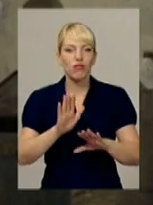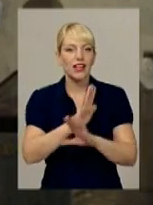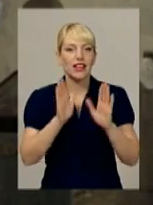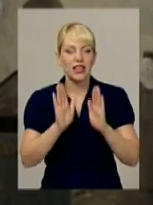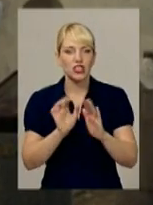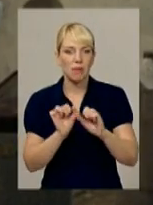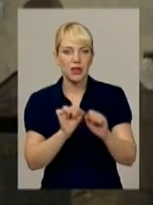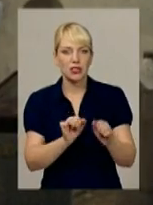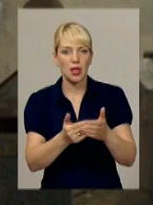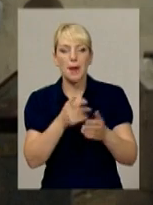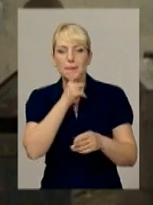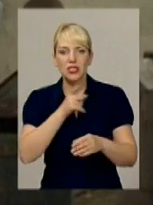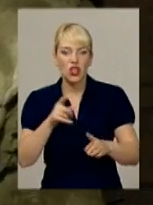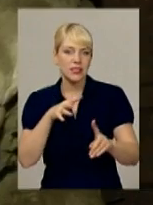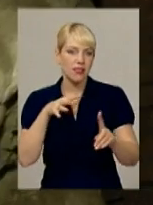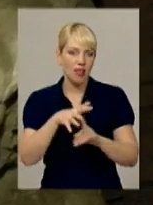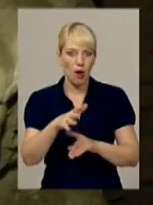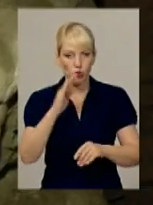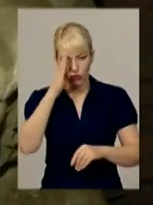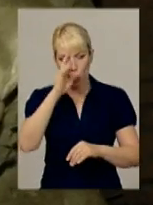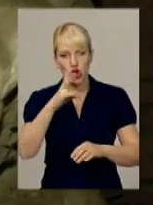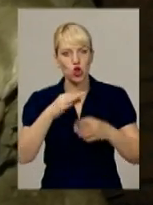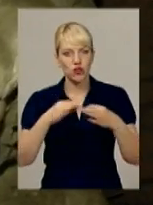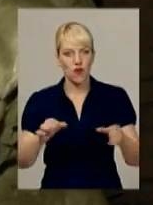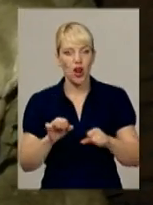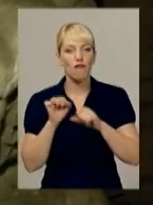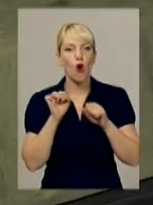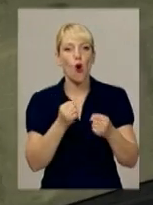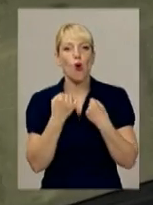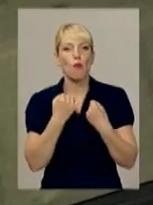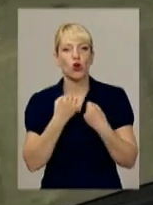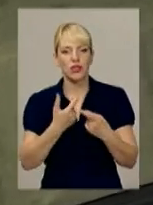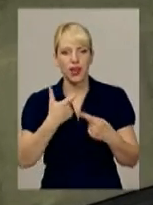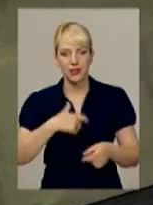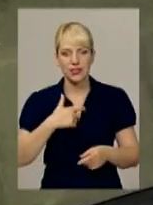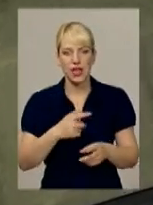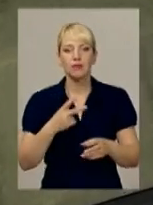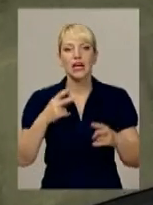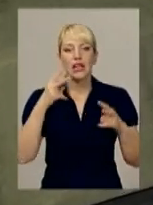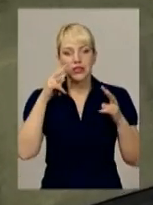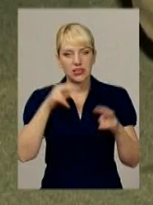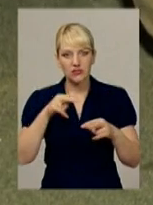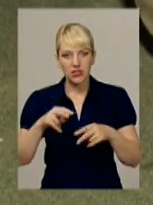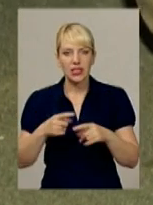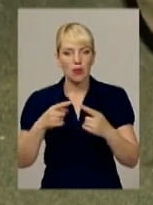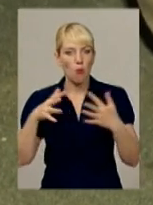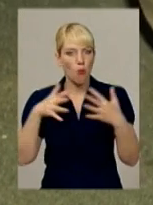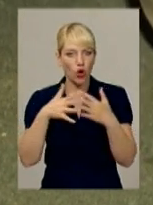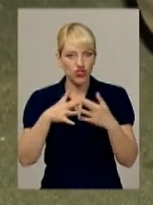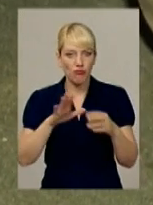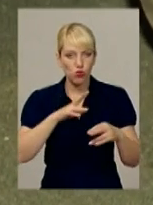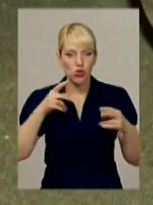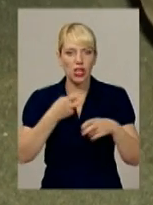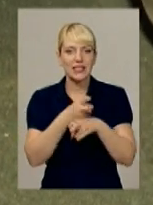нападів ворогів, а й дозволяв оборонятися. Свідчення кривавих боїв знайшли в підвалі, коли розкопували підмурки. Там просто в землі